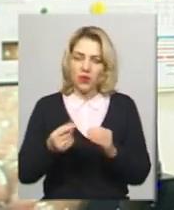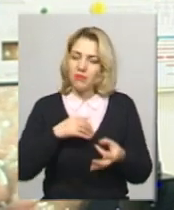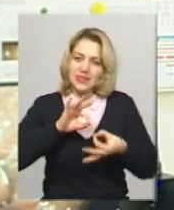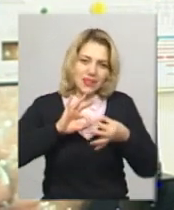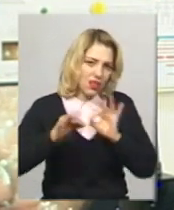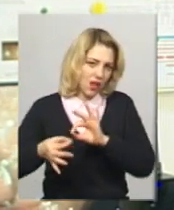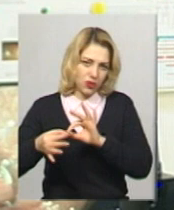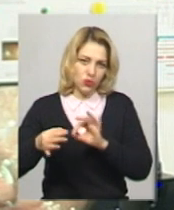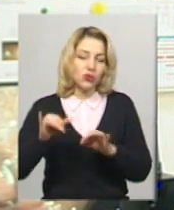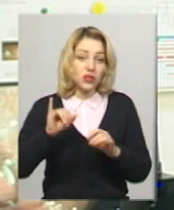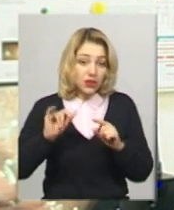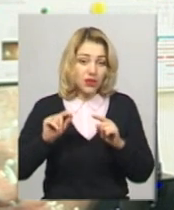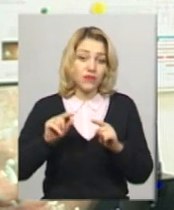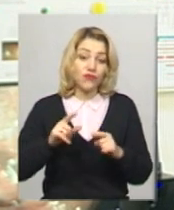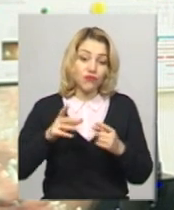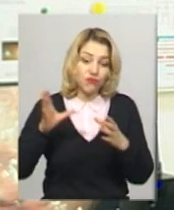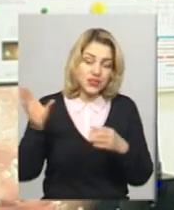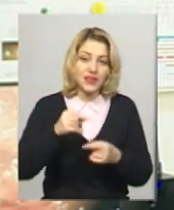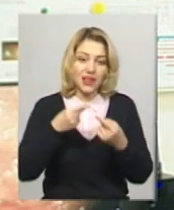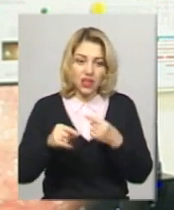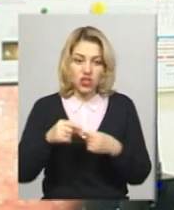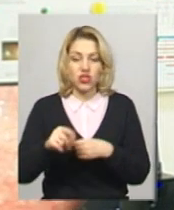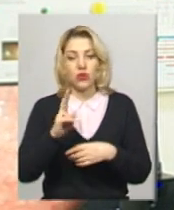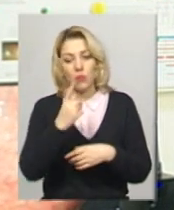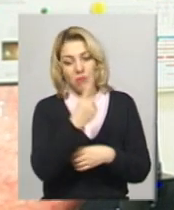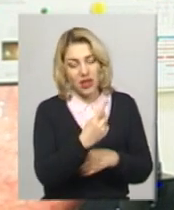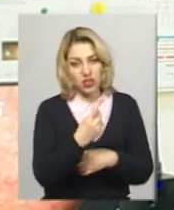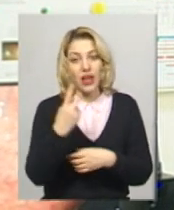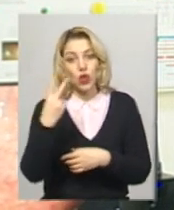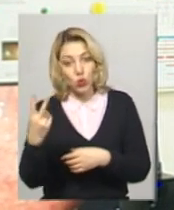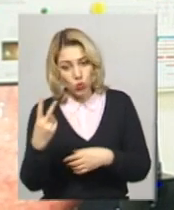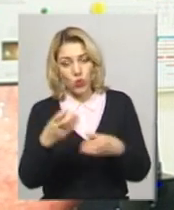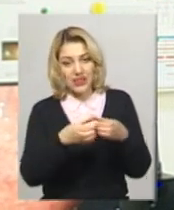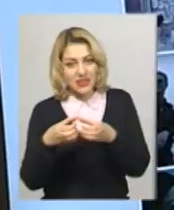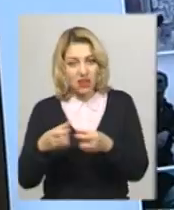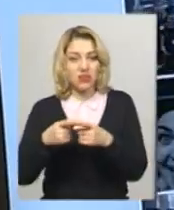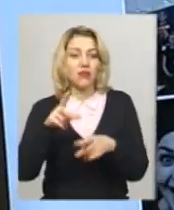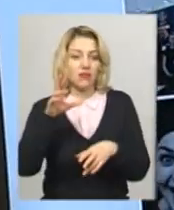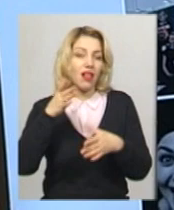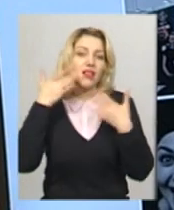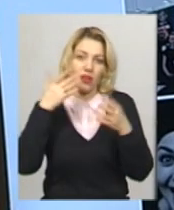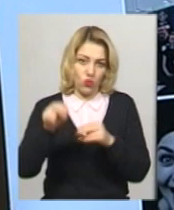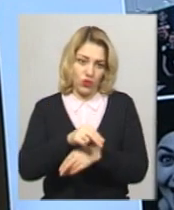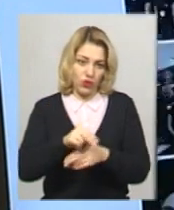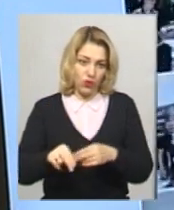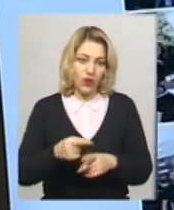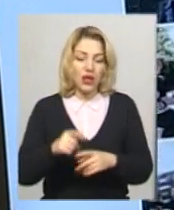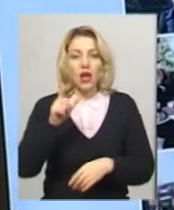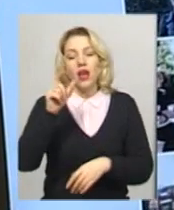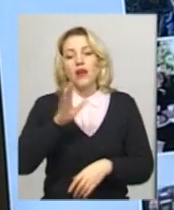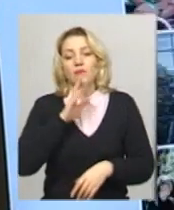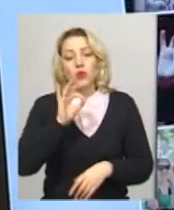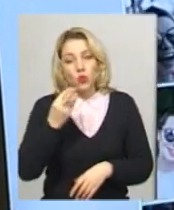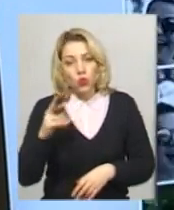Через то всі інші в першій, другій стадії абсолютно легко ці пацієнти переносить. Юля поїхала лікуватися до Ізраїлю. Там